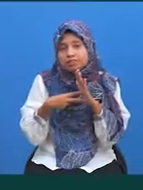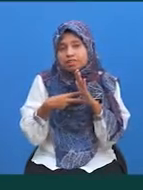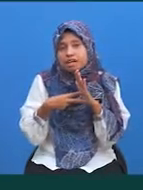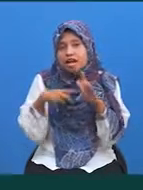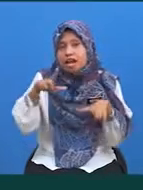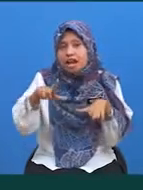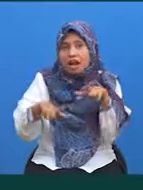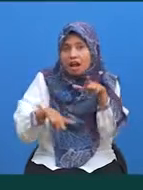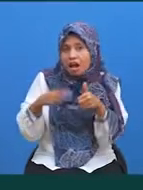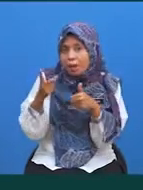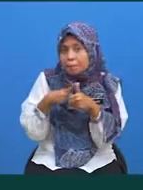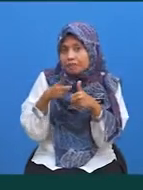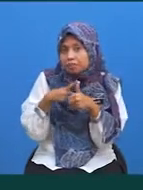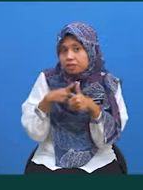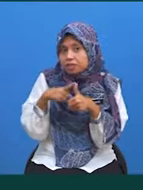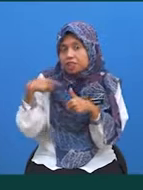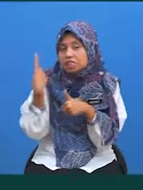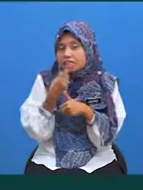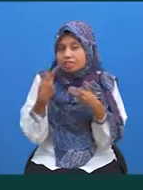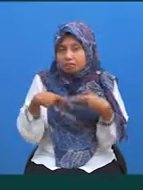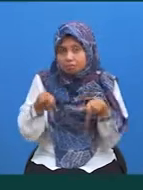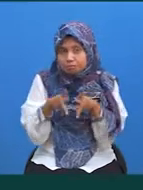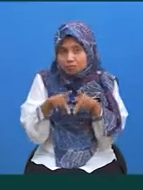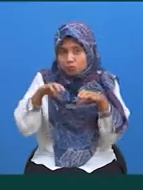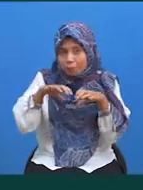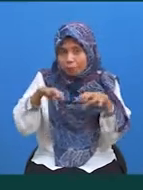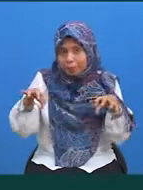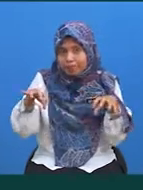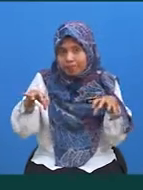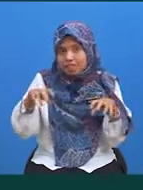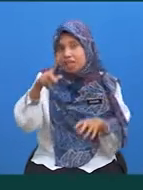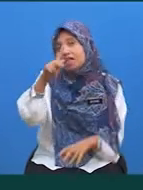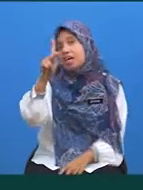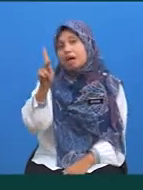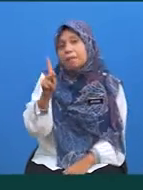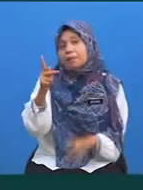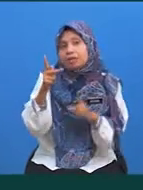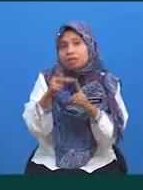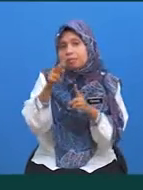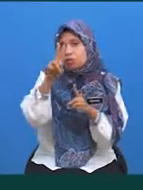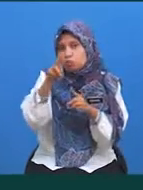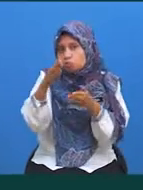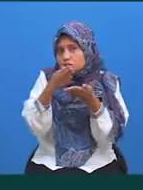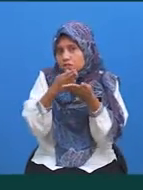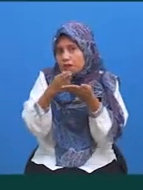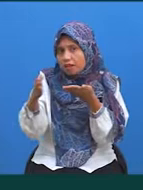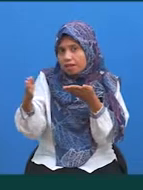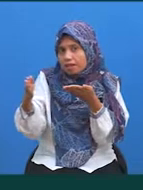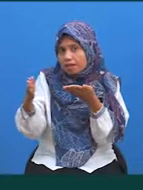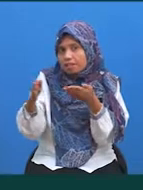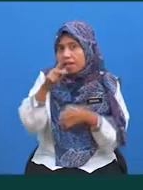langkah pertama kita perlu pecahkan kameran ini kepada 2 bahagian Iaitu